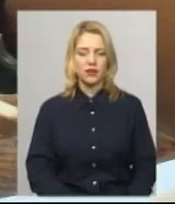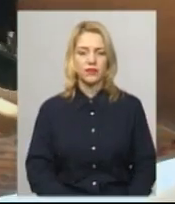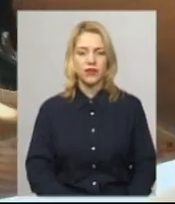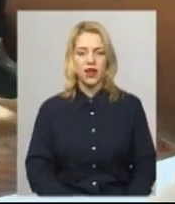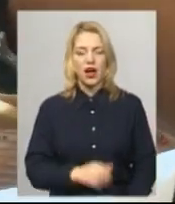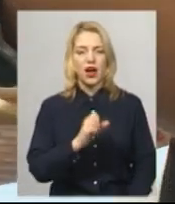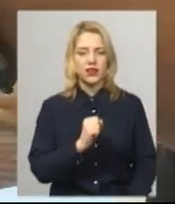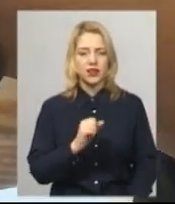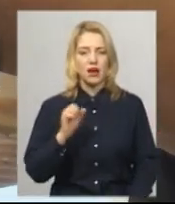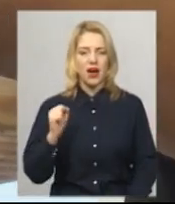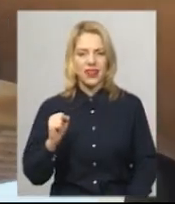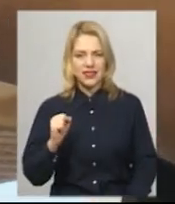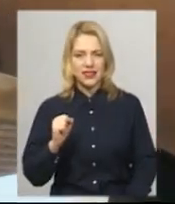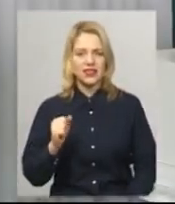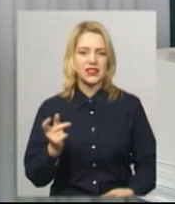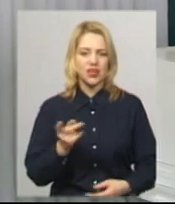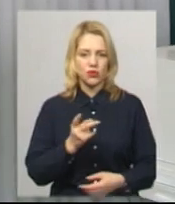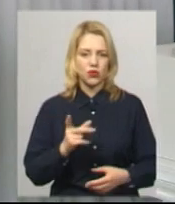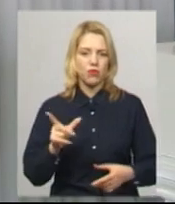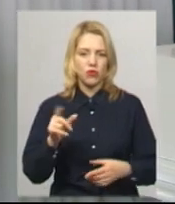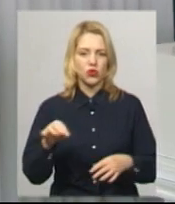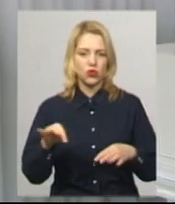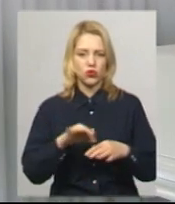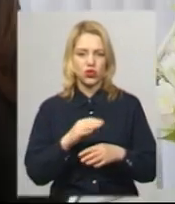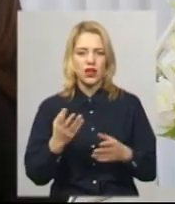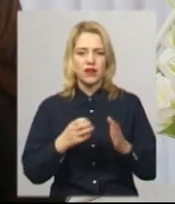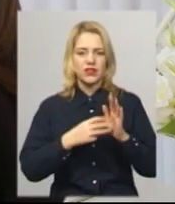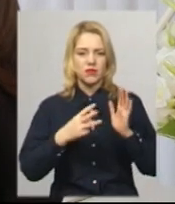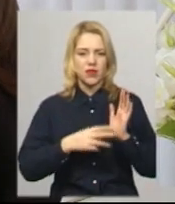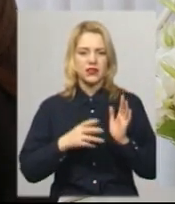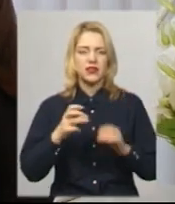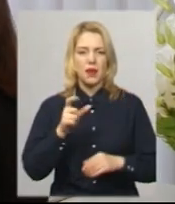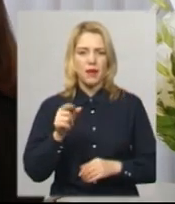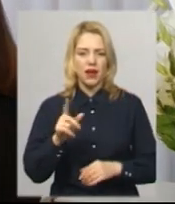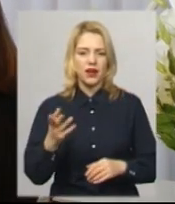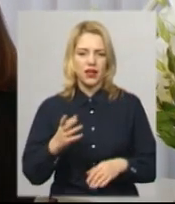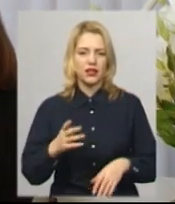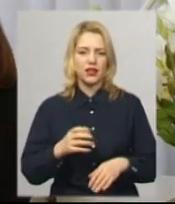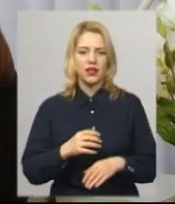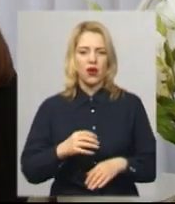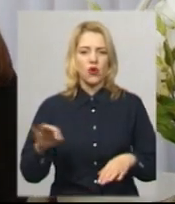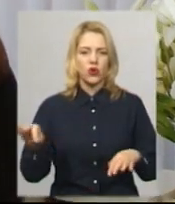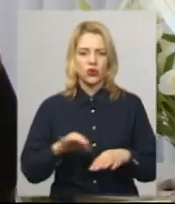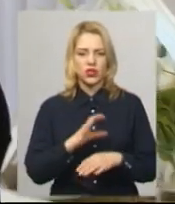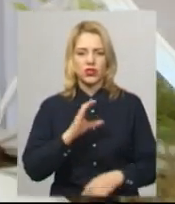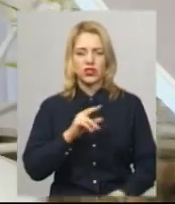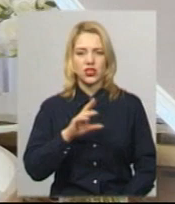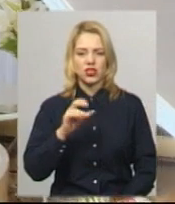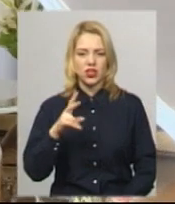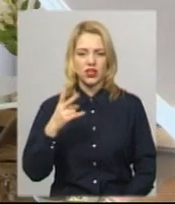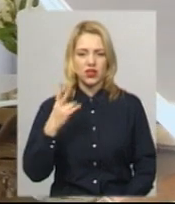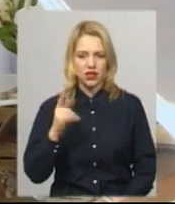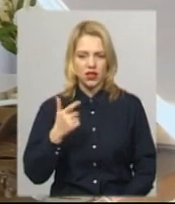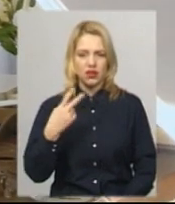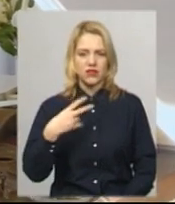Анастасія сьогодні стали подружжям. Вони – 18-та пара, яка побралася в січні 2020-го. Оголошую вас, чоловіто,